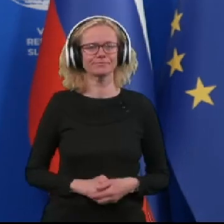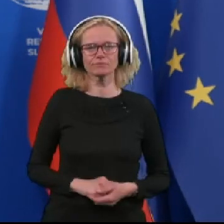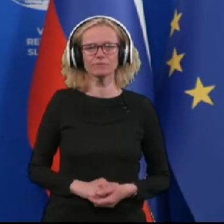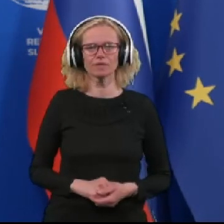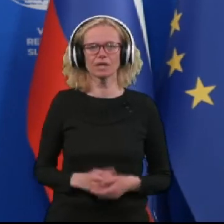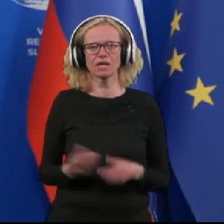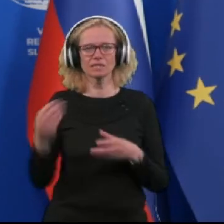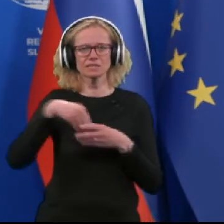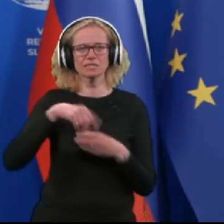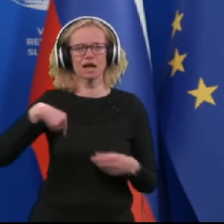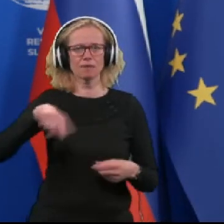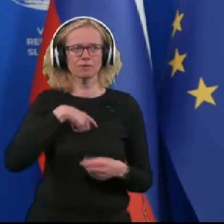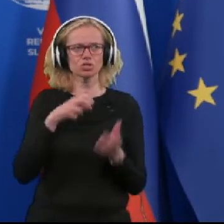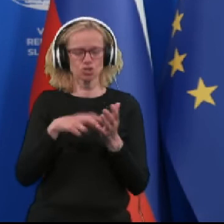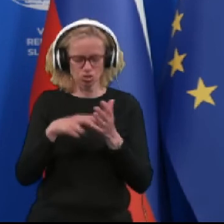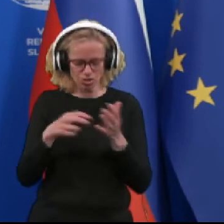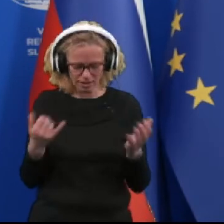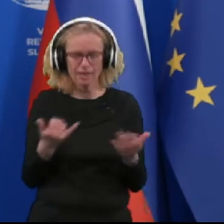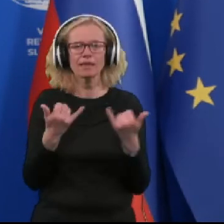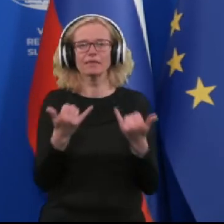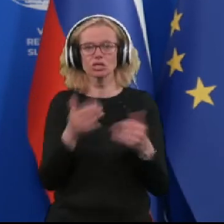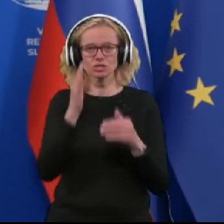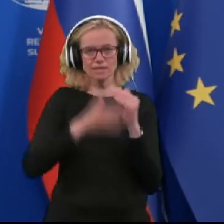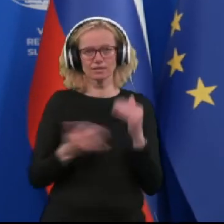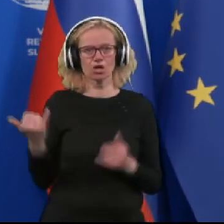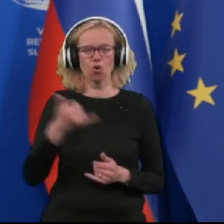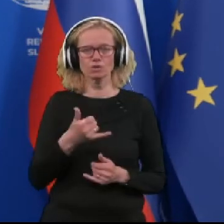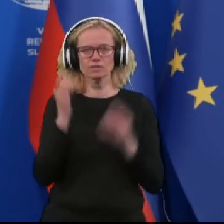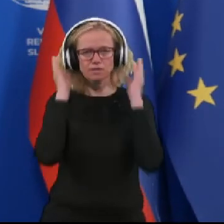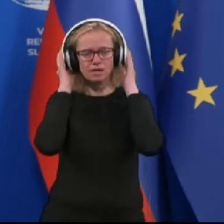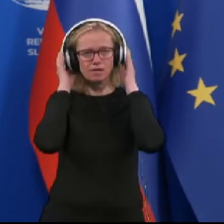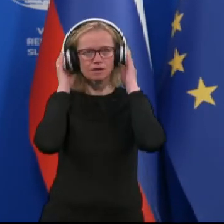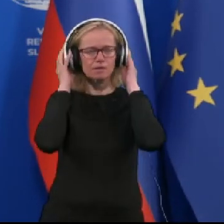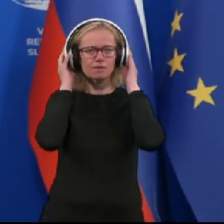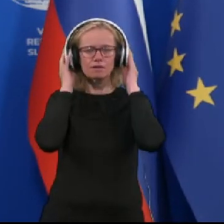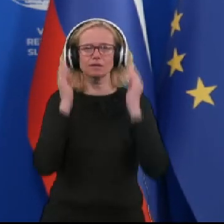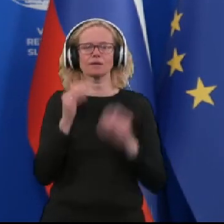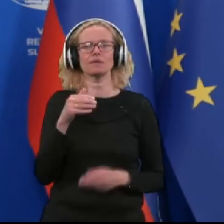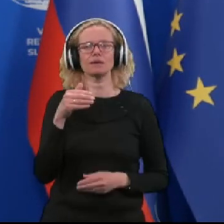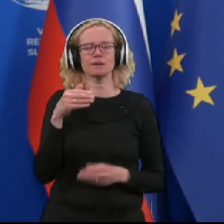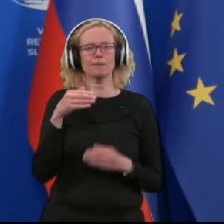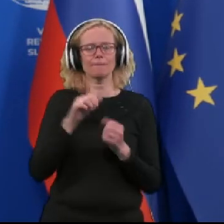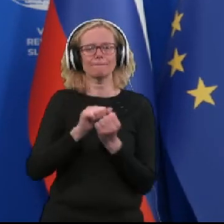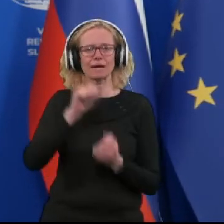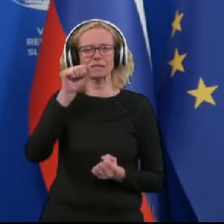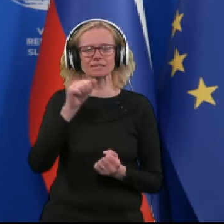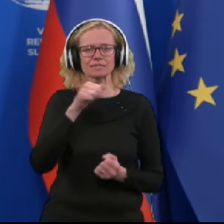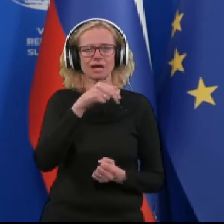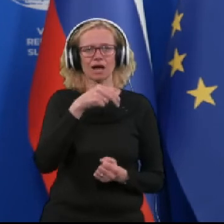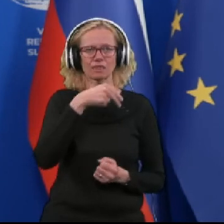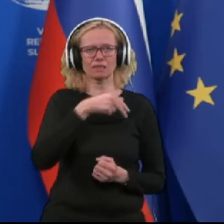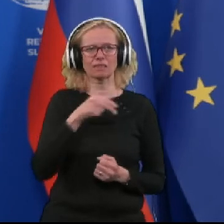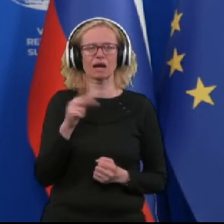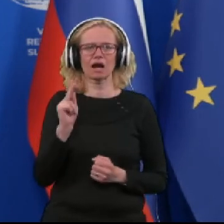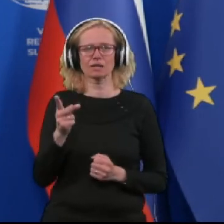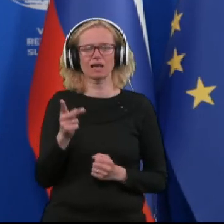Z nami je še današnja zadnja gostja, magistra Nina Krohne, ki prihaja iz Univerze na Primorskem, sicer